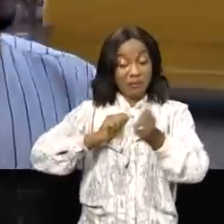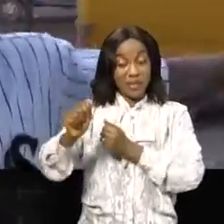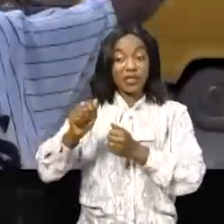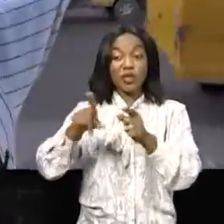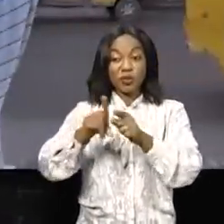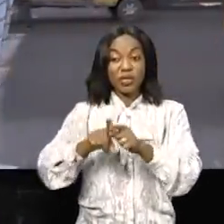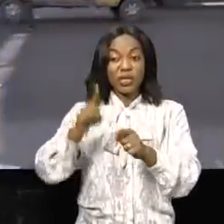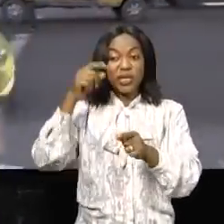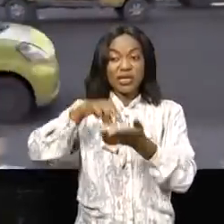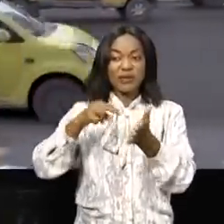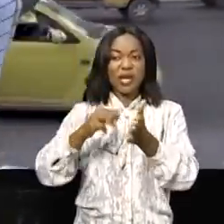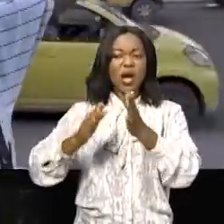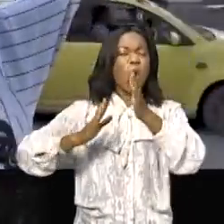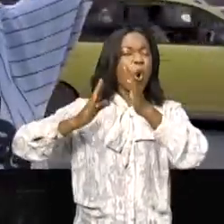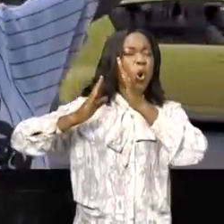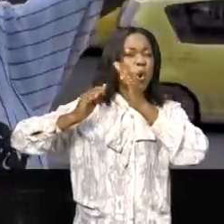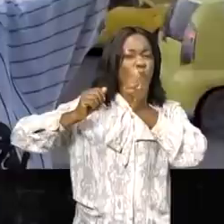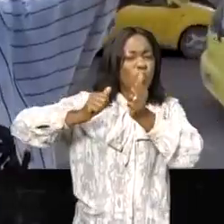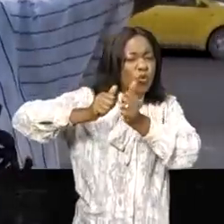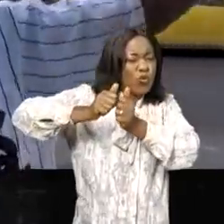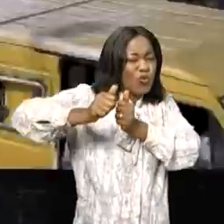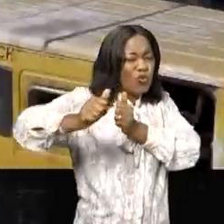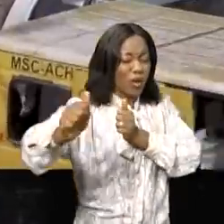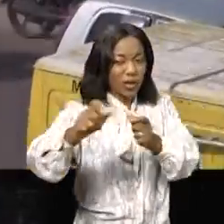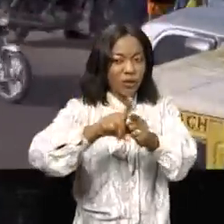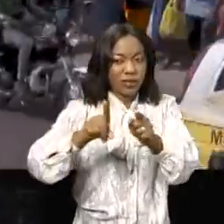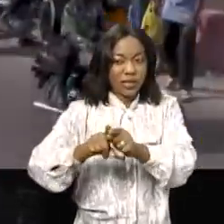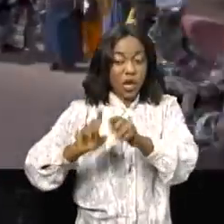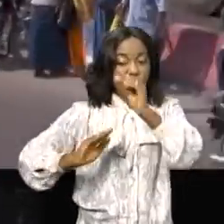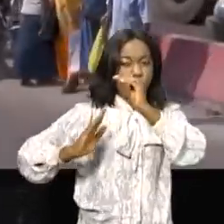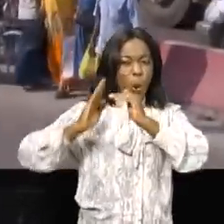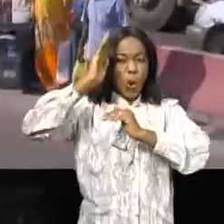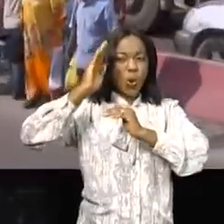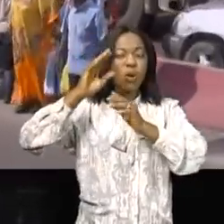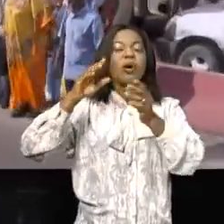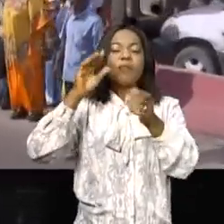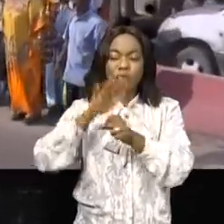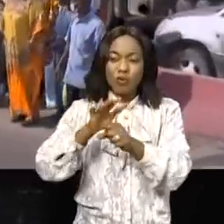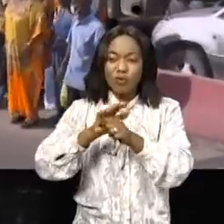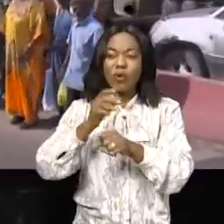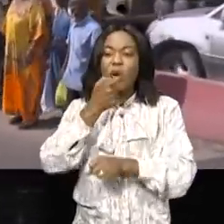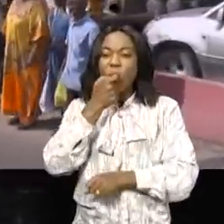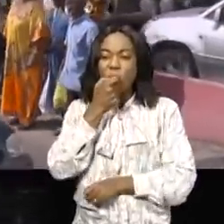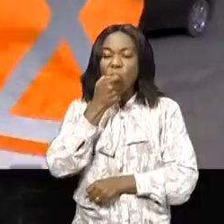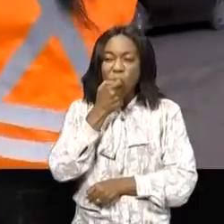est trop long et nous préférons être raccée. Les agents de roulage se plaignent de ce manque de civisme. Ils